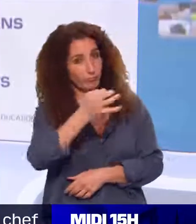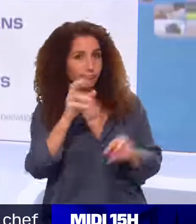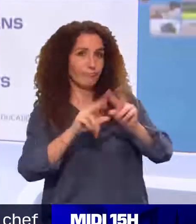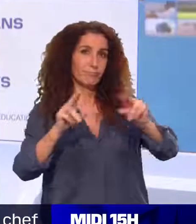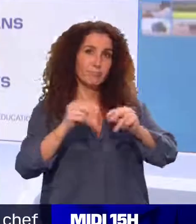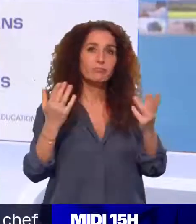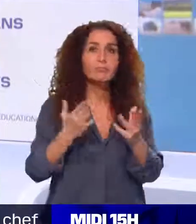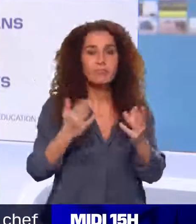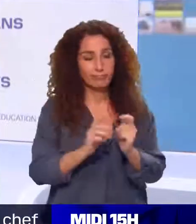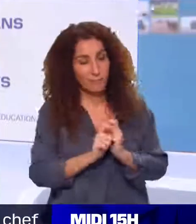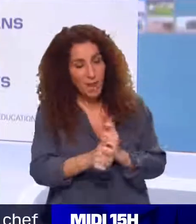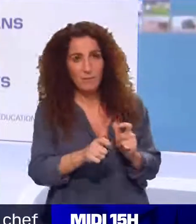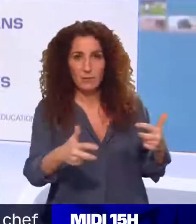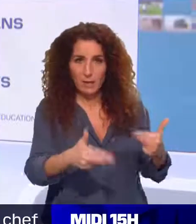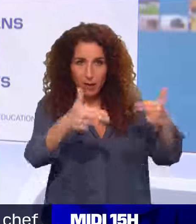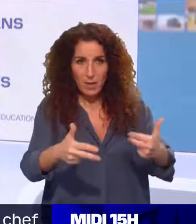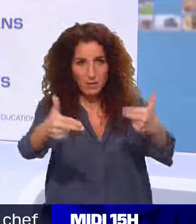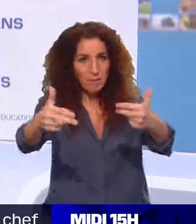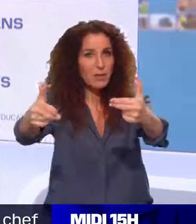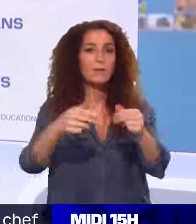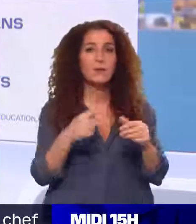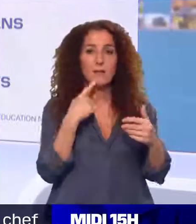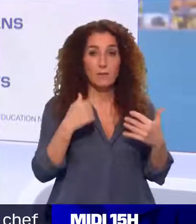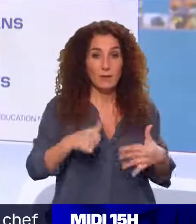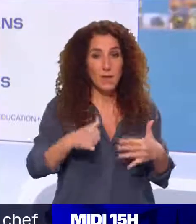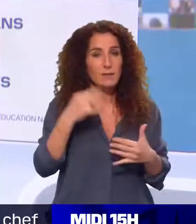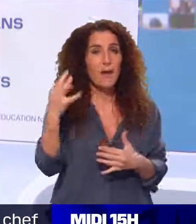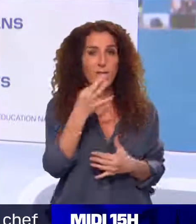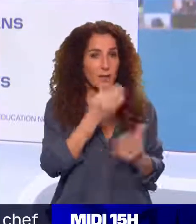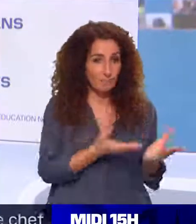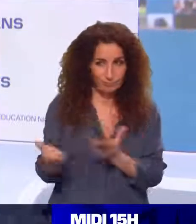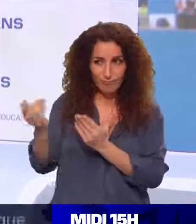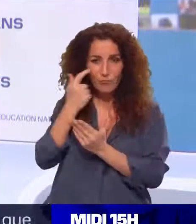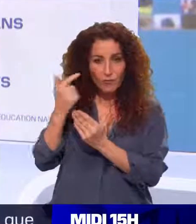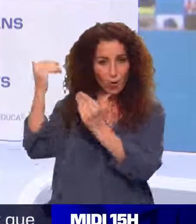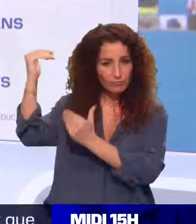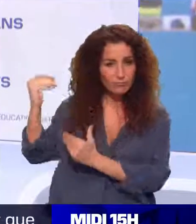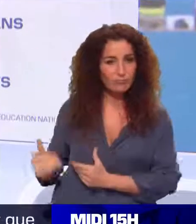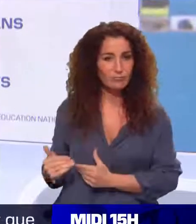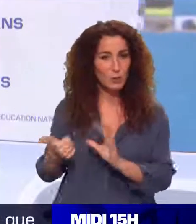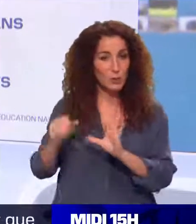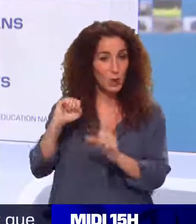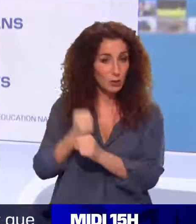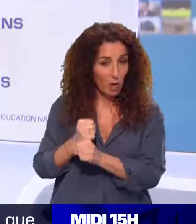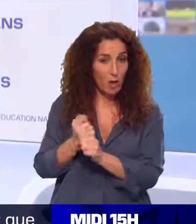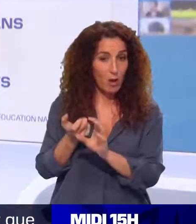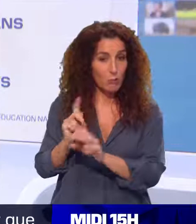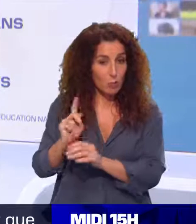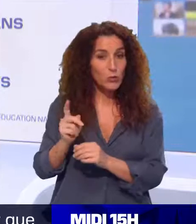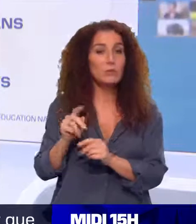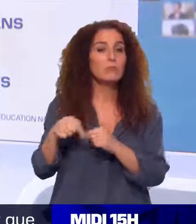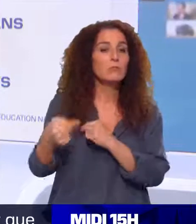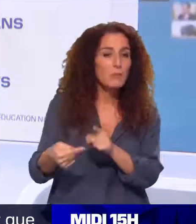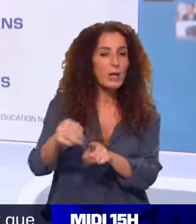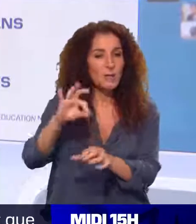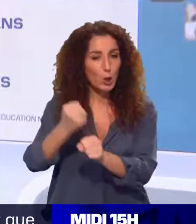de prochaines étapes allaient être franchies. À partir du 16 avril, les plus de 60 ans vont pouvoir recevoir des injections. Et le mois suivant, le 15 mai, plus de